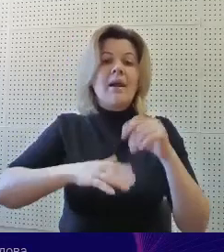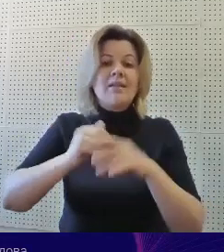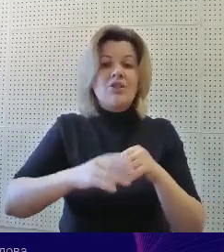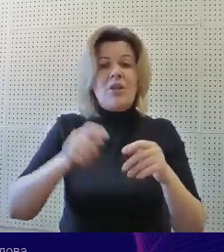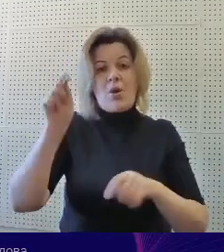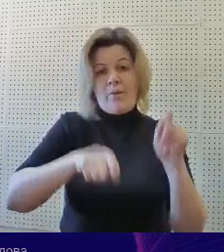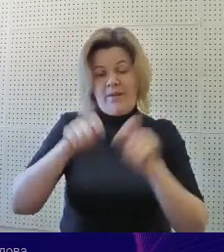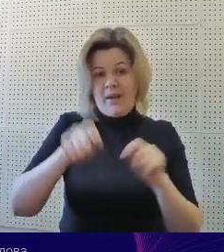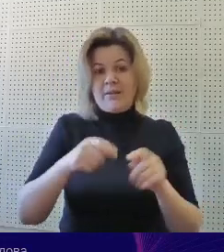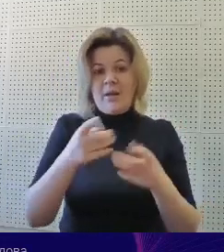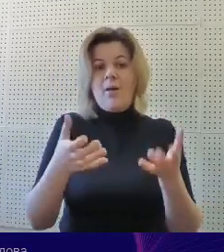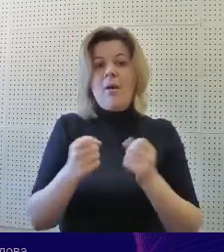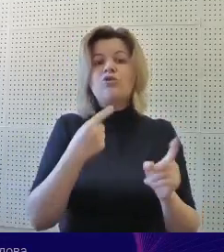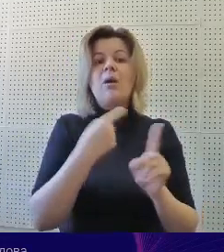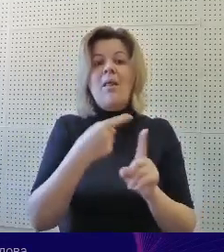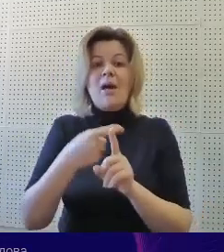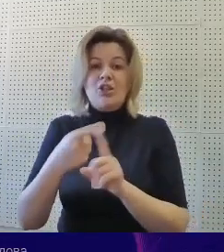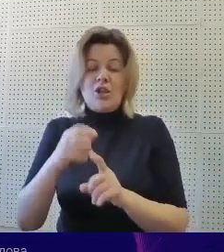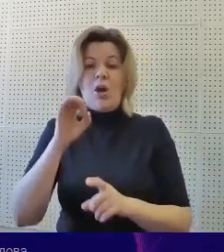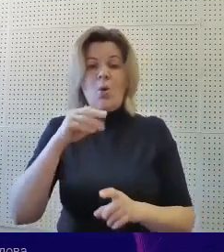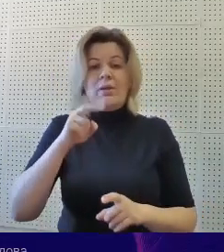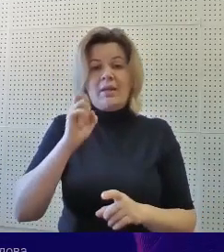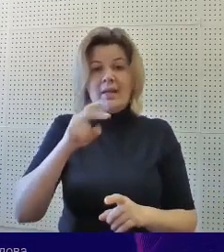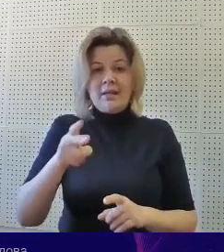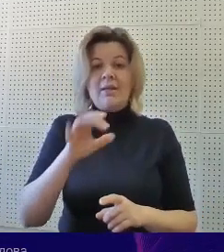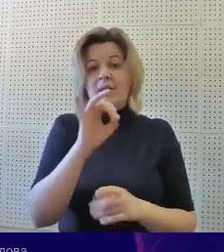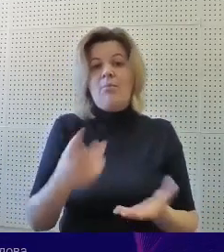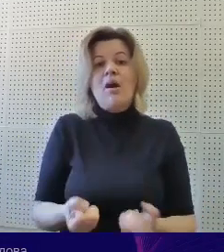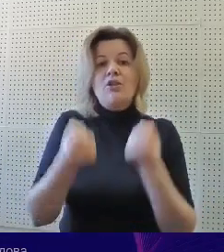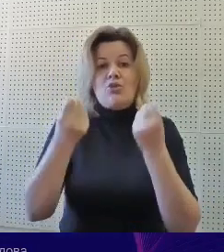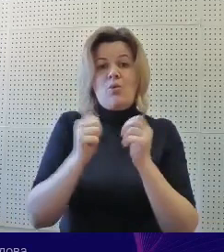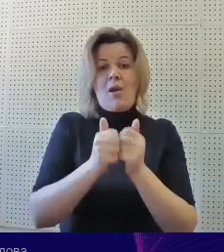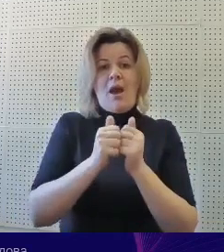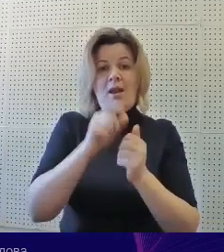конференциях, где получила положительные оклики и поддержку коллегам.